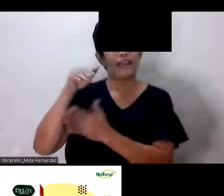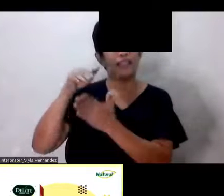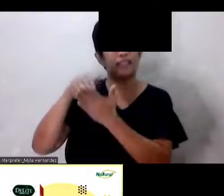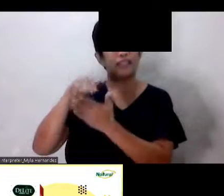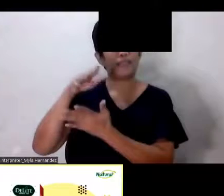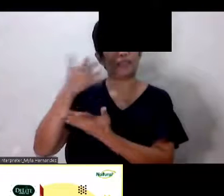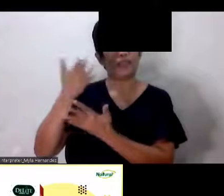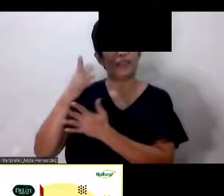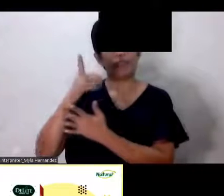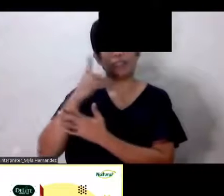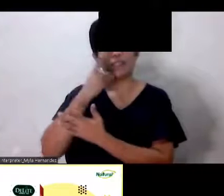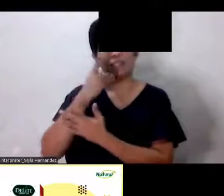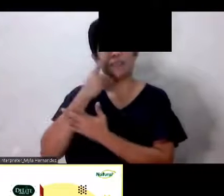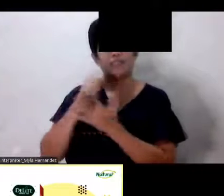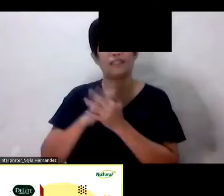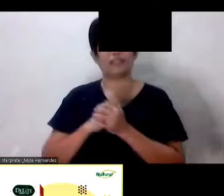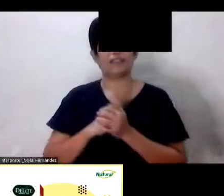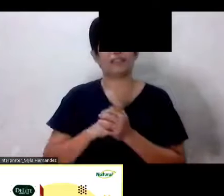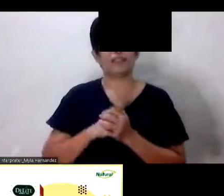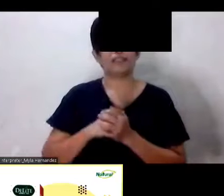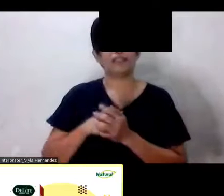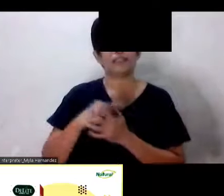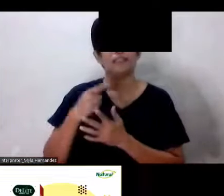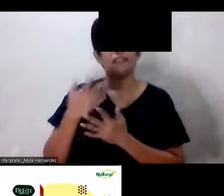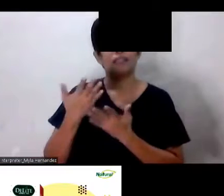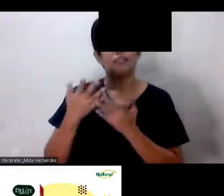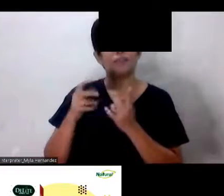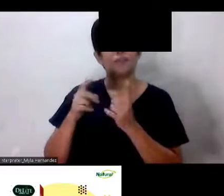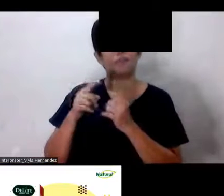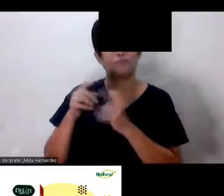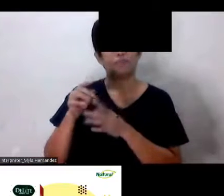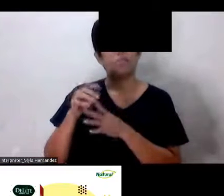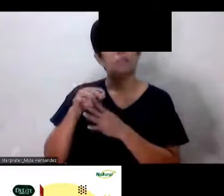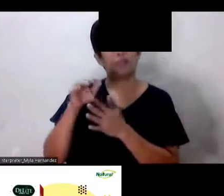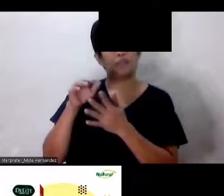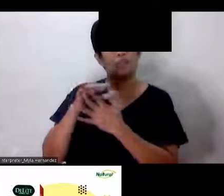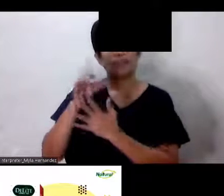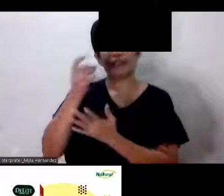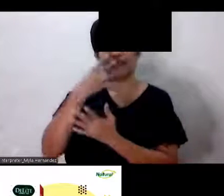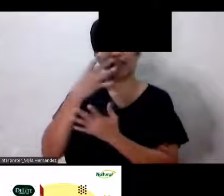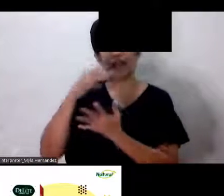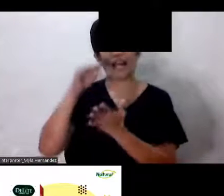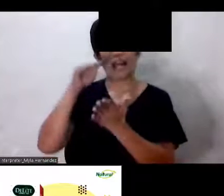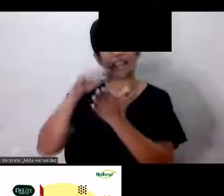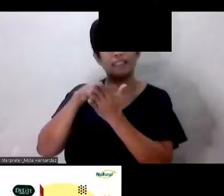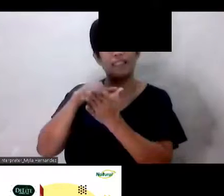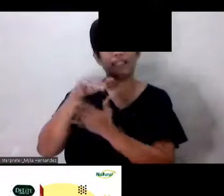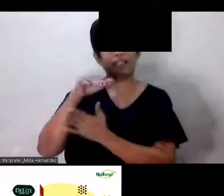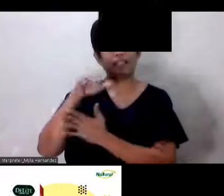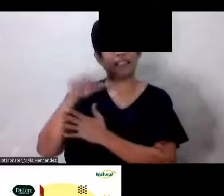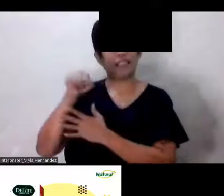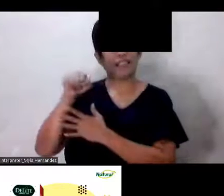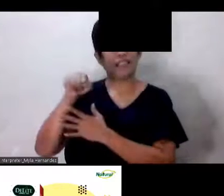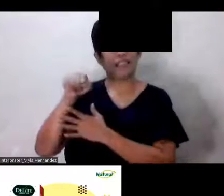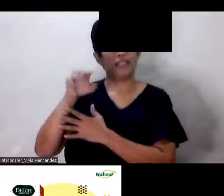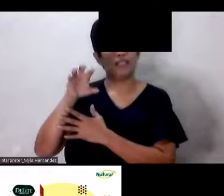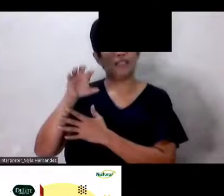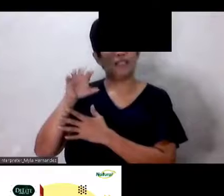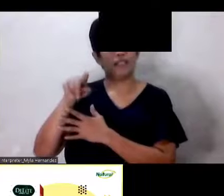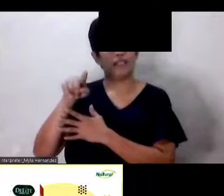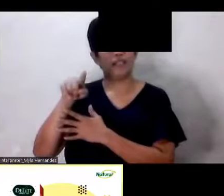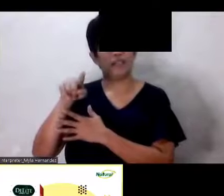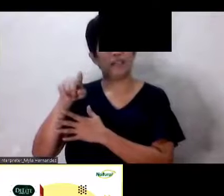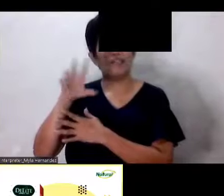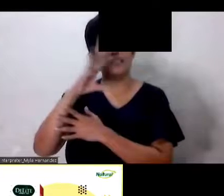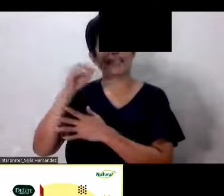Ano daw ba pwede Nag-stroke yung asawa niya Pero nag-anti Taking anti-coordulant At diabetic pa Ano daw 7